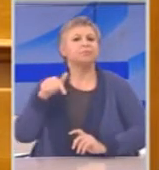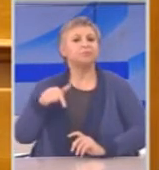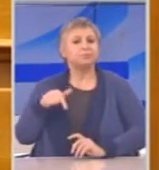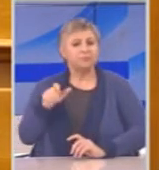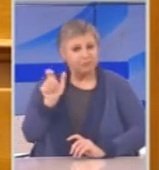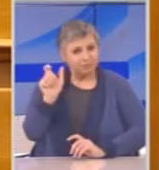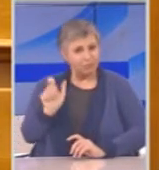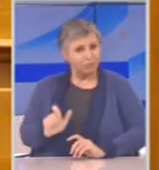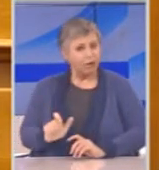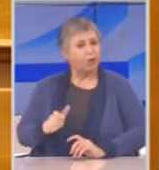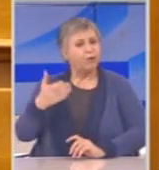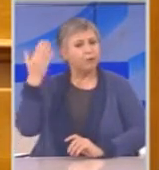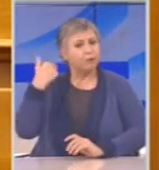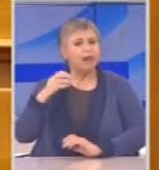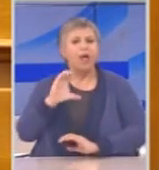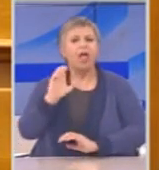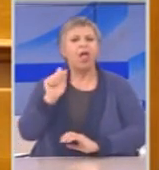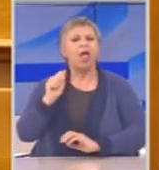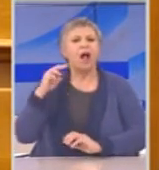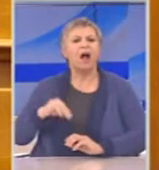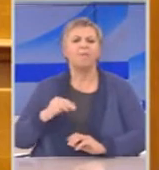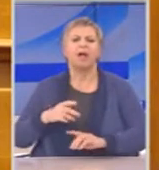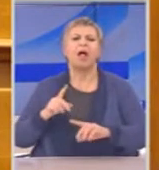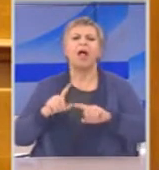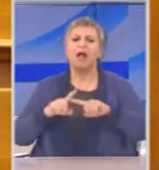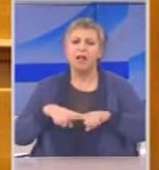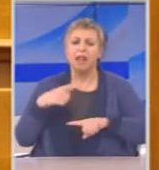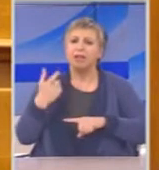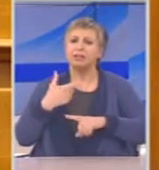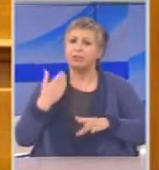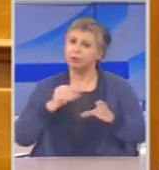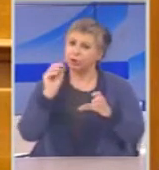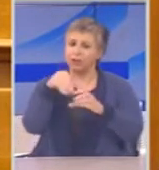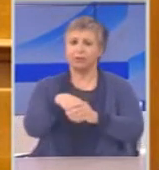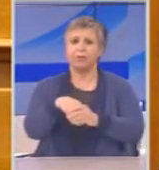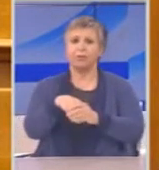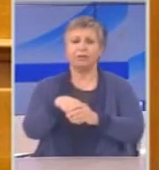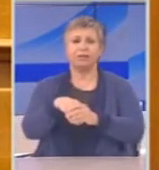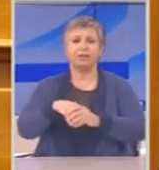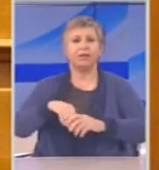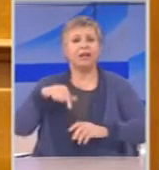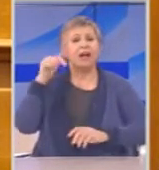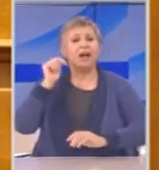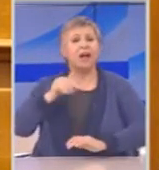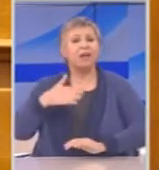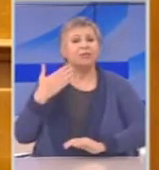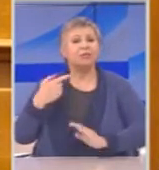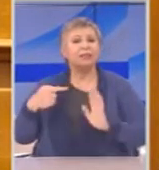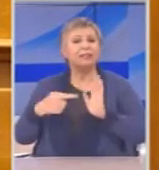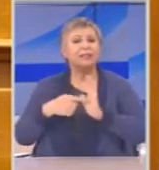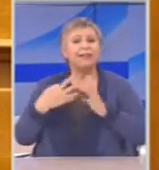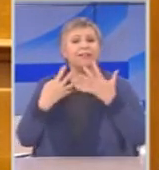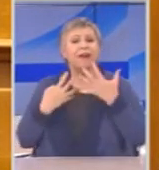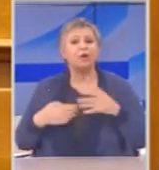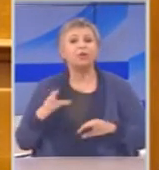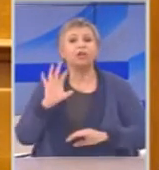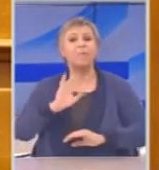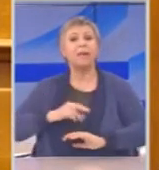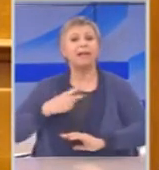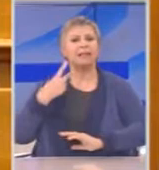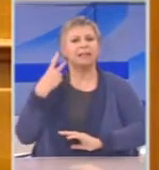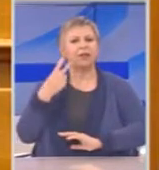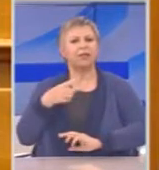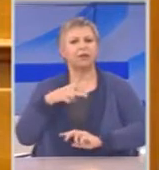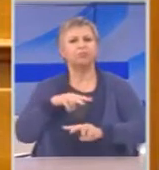Αγωνιστής του ΕΑΜ και του Ελλάς, άνθρωπος που δολοφονήθηκε το 1952 διά παρανόμου